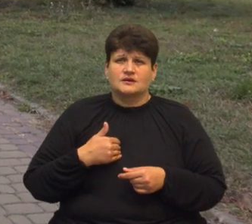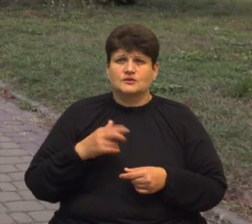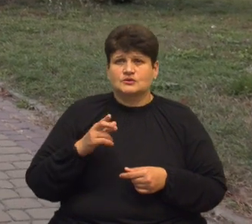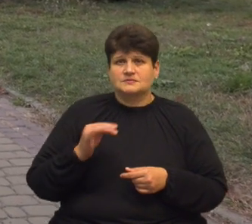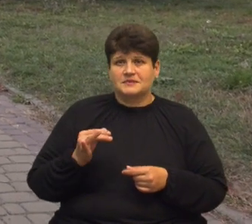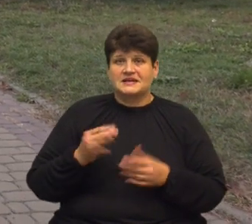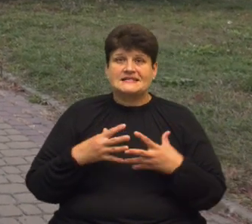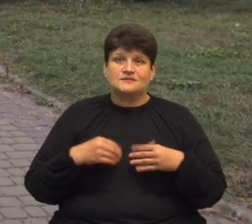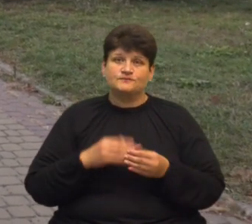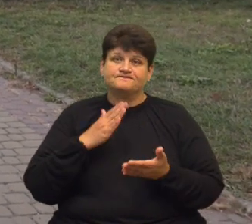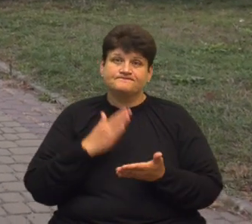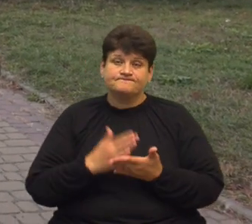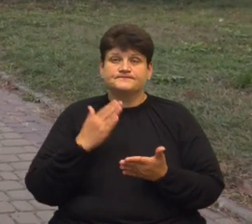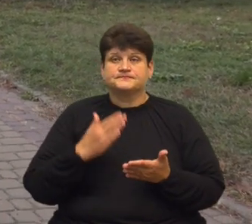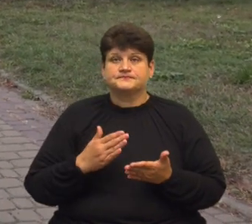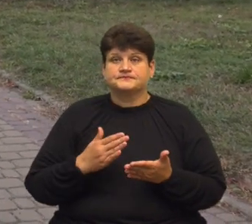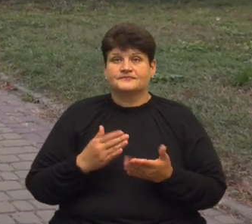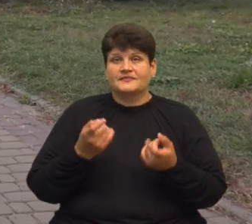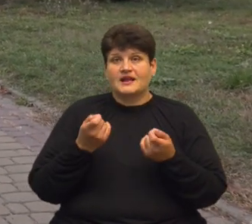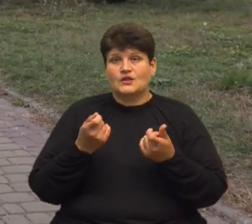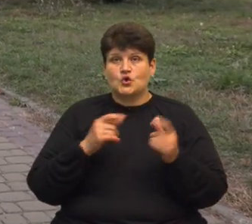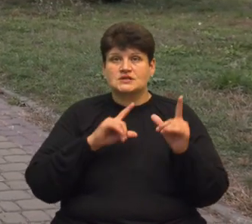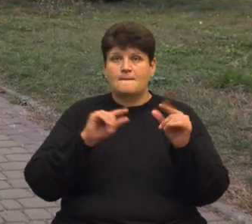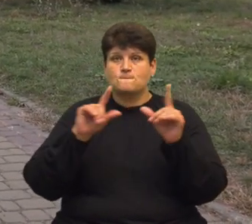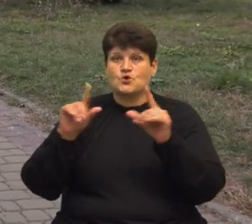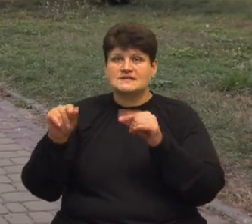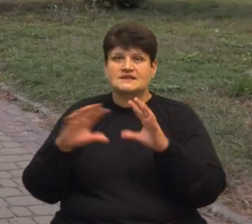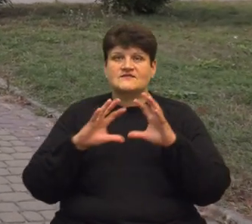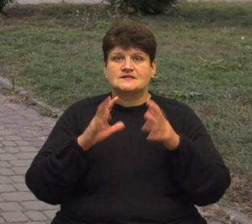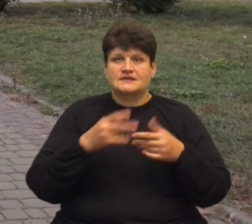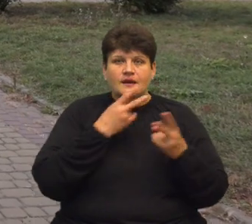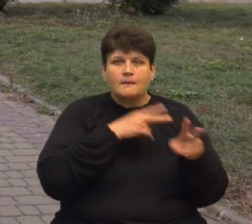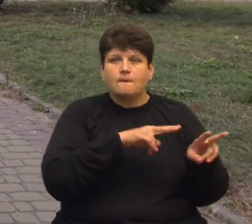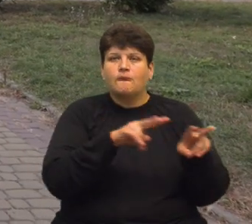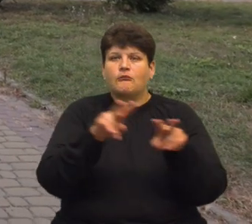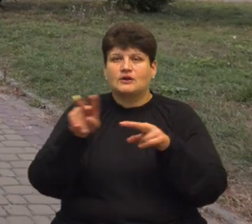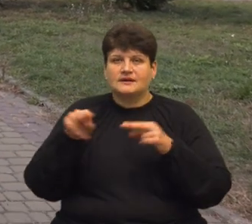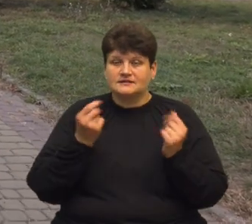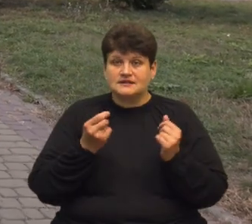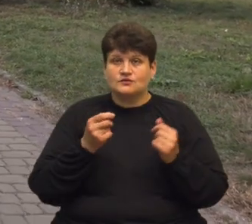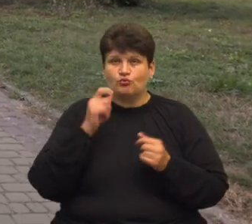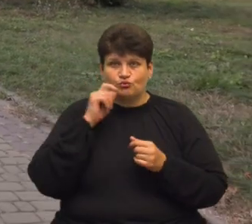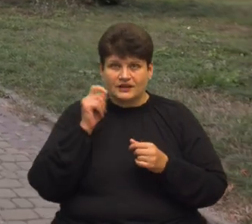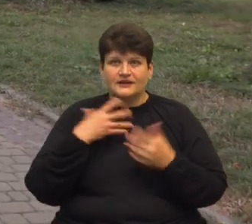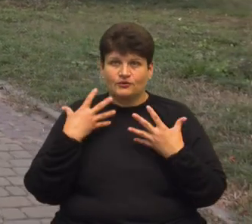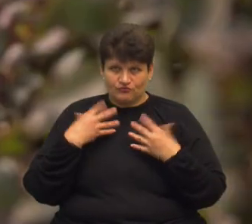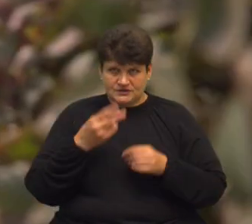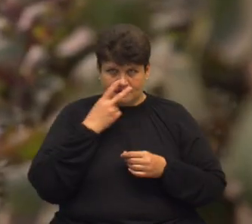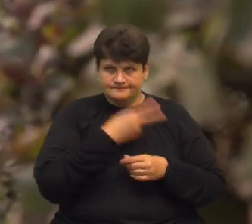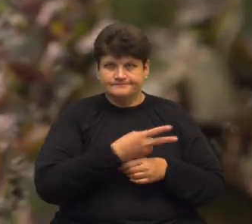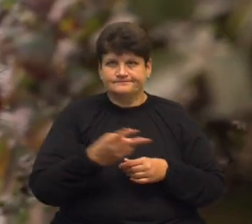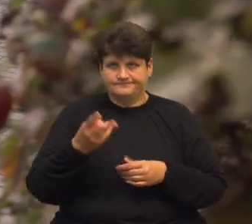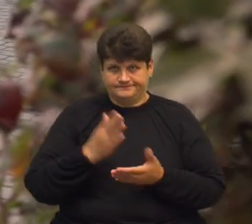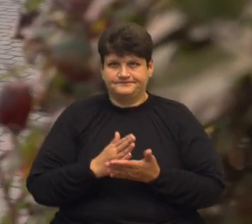сім'ю завести і трохи поїздити по світу подивитись, тому що Україну вже так нормально подивитися.